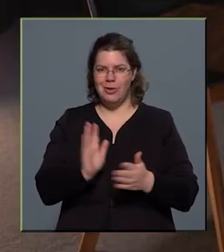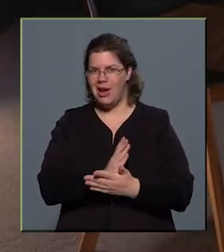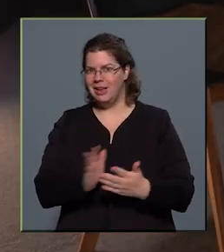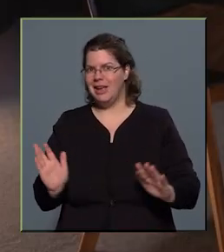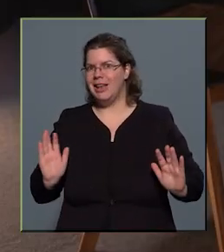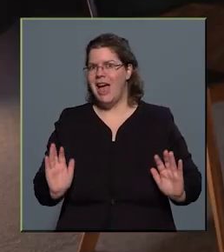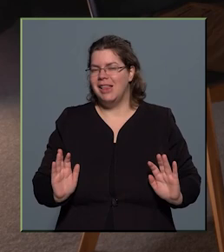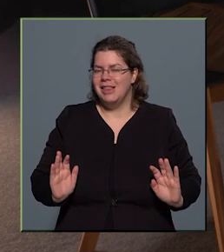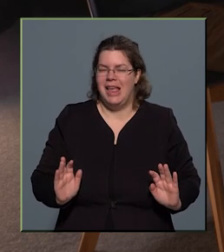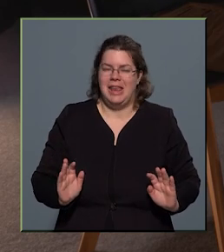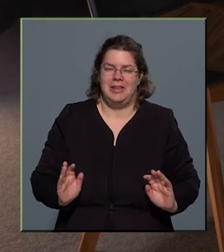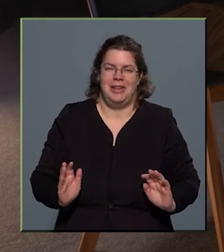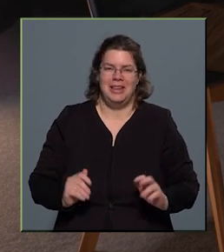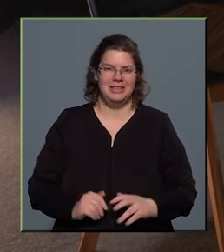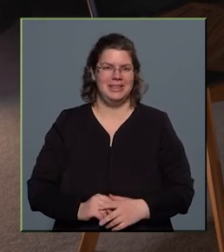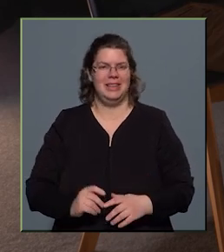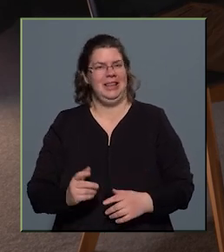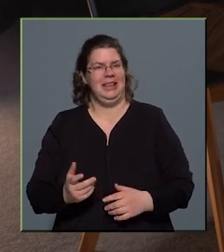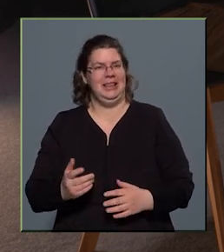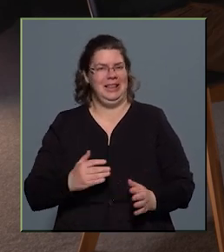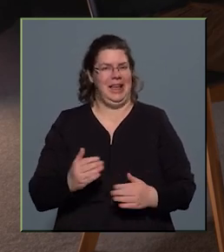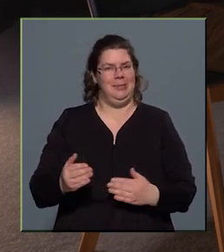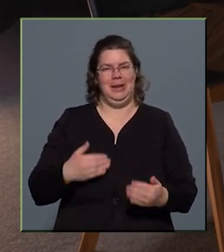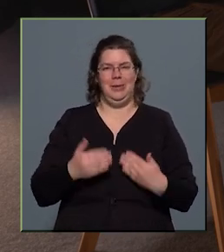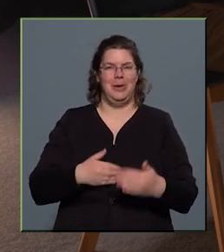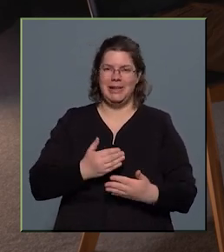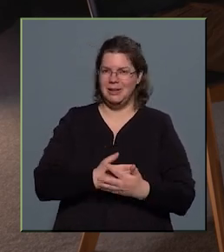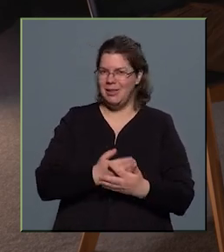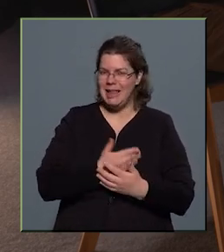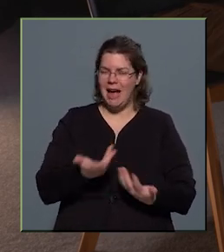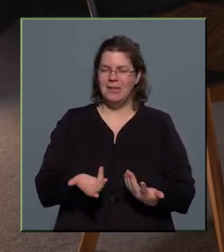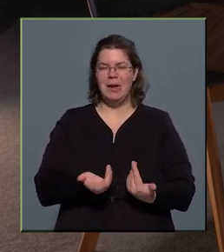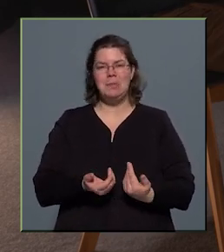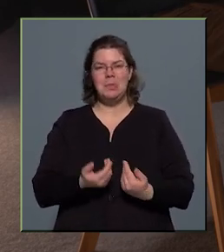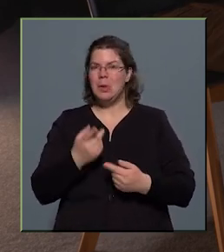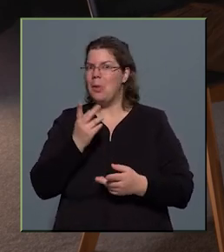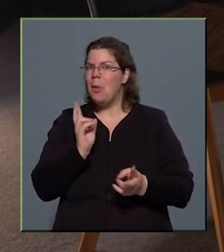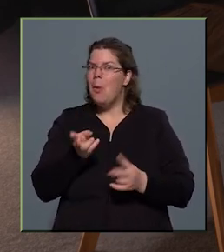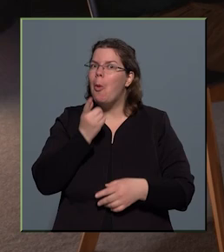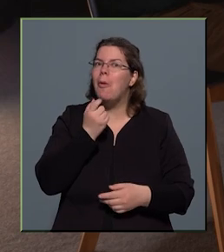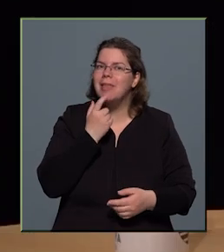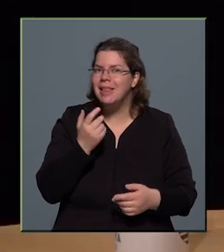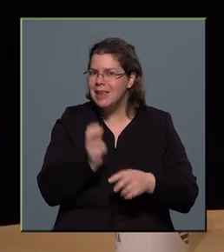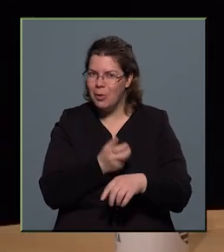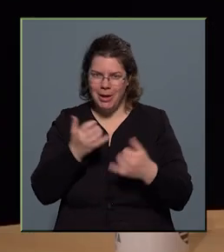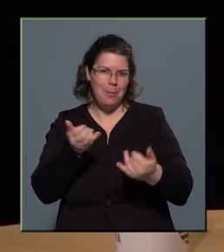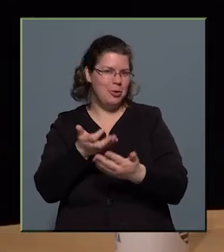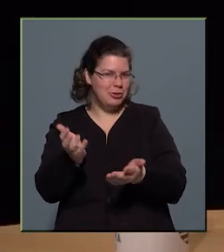terminológiát használva, csak hogy tetszik kőbánya mostanában.